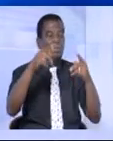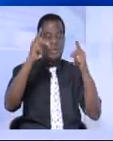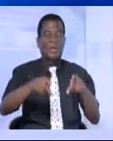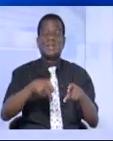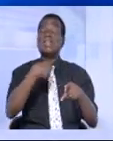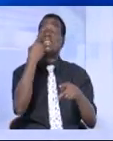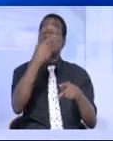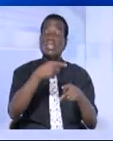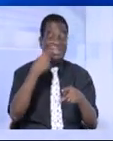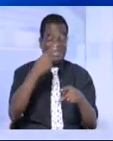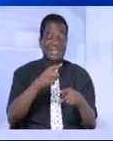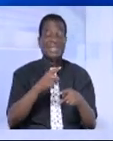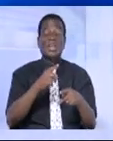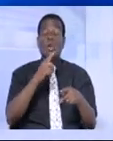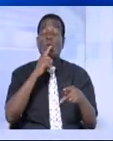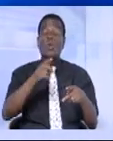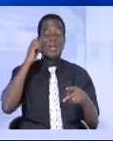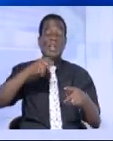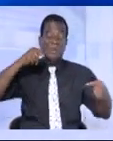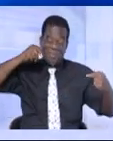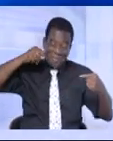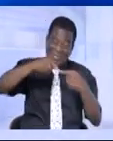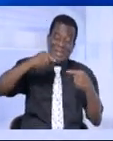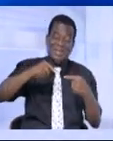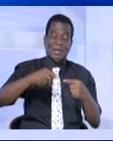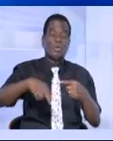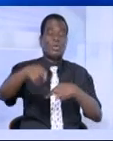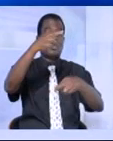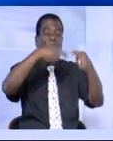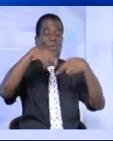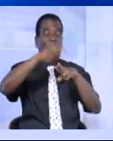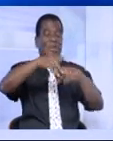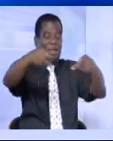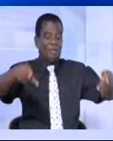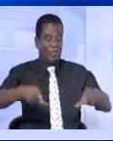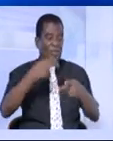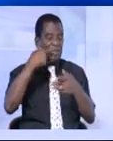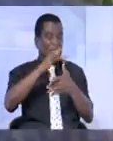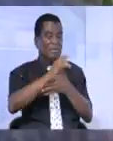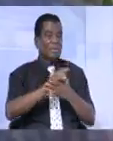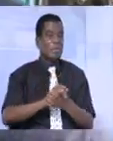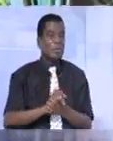de la fusillade de dimanche. Ces rescapés sont retournés sur les lieux du tram. Regardez.